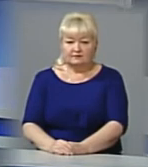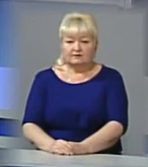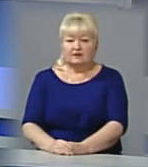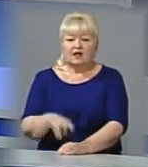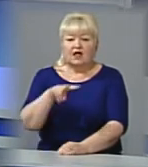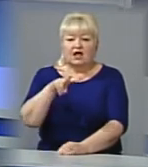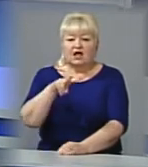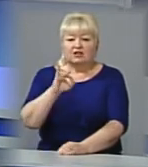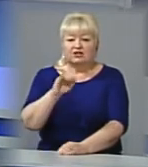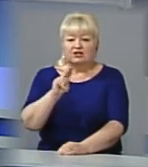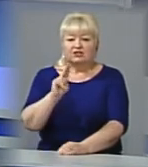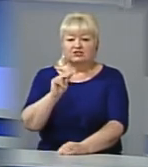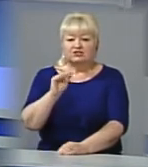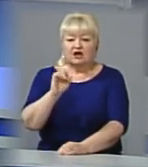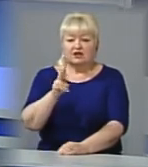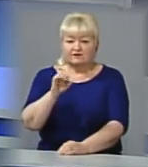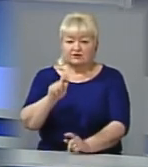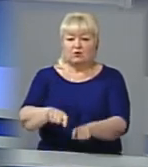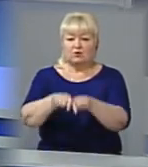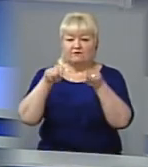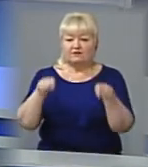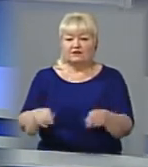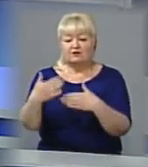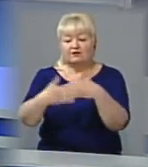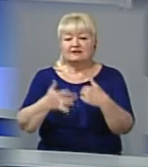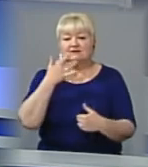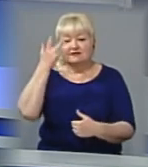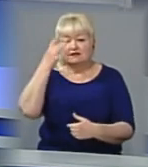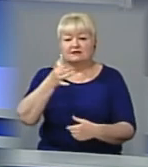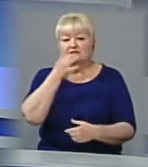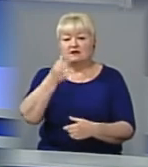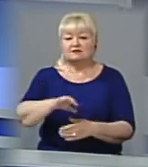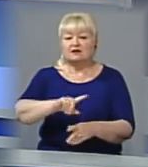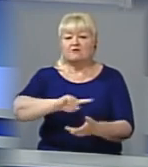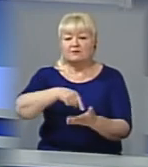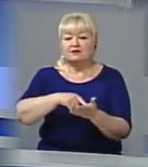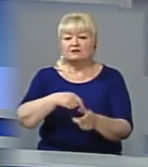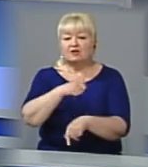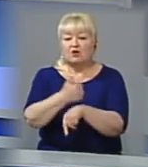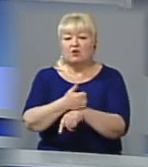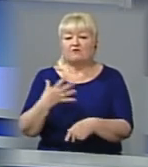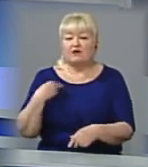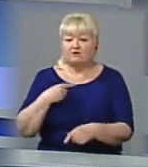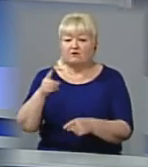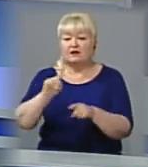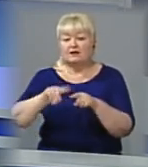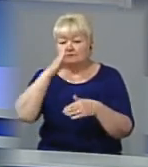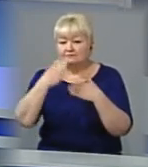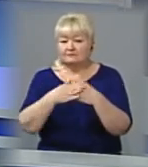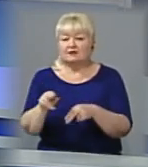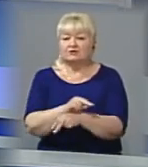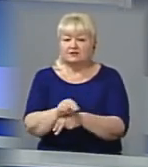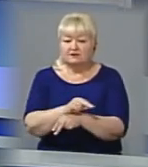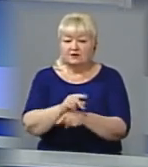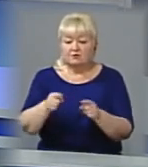Личаківську відкриють наприкінці літа, заявив міський голова Львова. Наразі там триває завершальний етап ремонту. Роботи зосереджені на